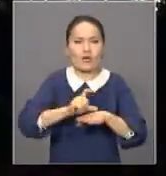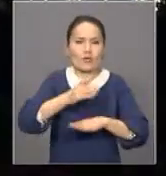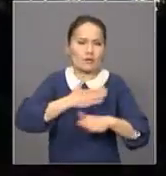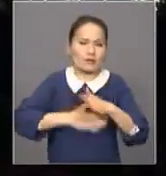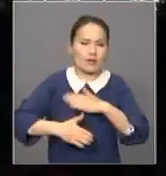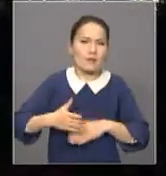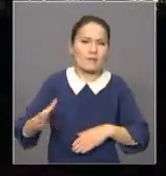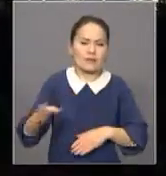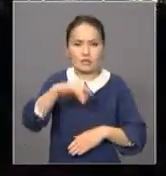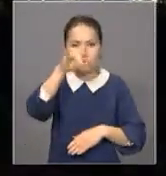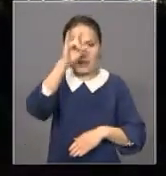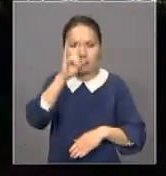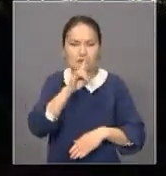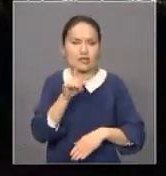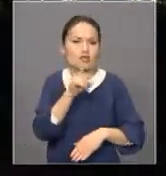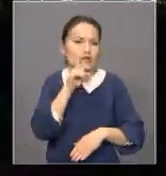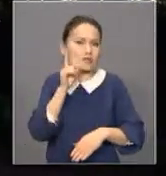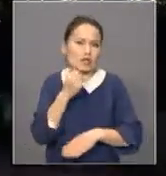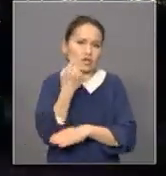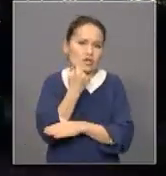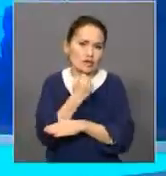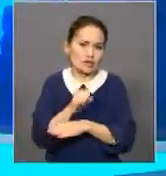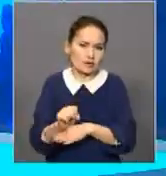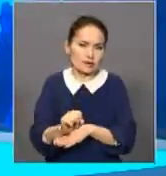бүкіл еліміздің жастарын женісі деп есіп теймін.